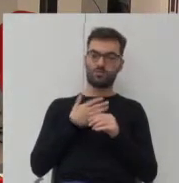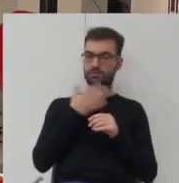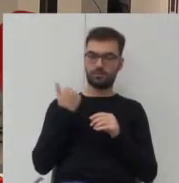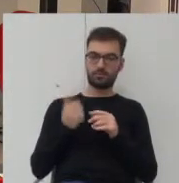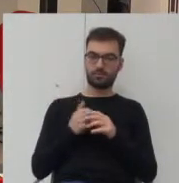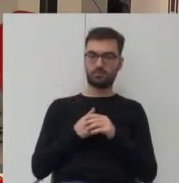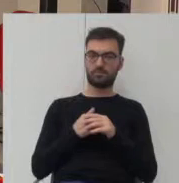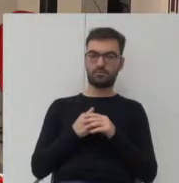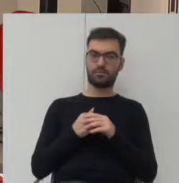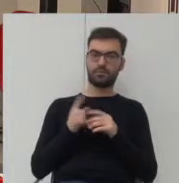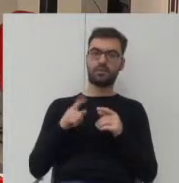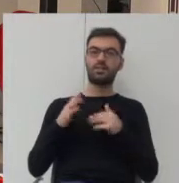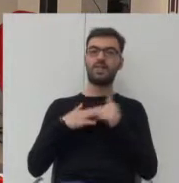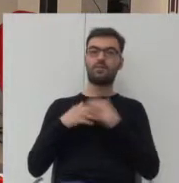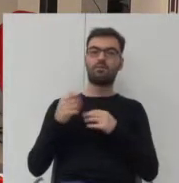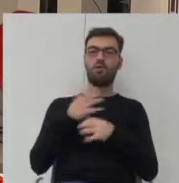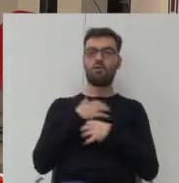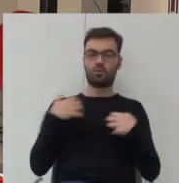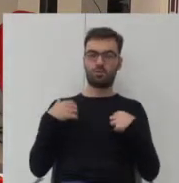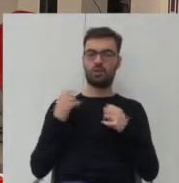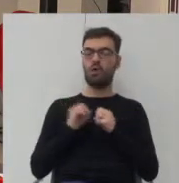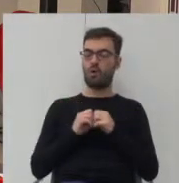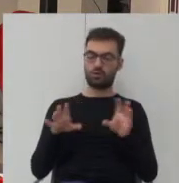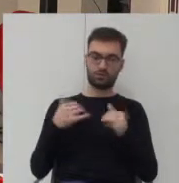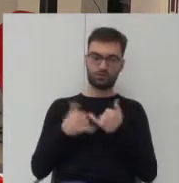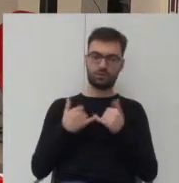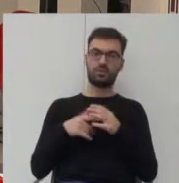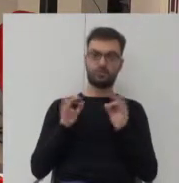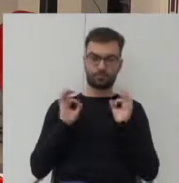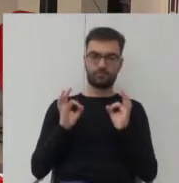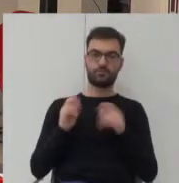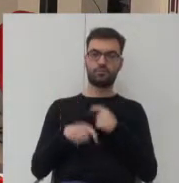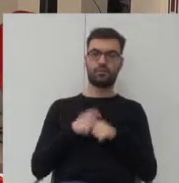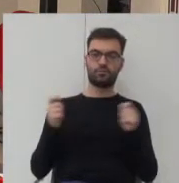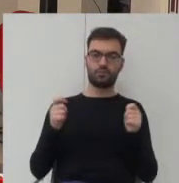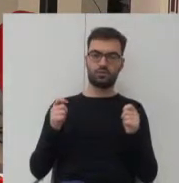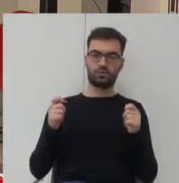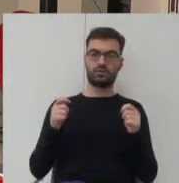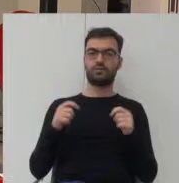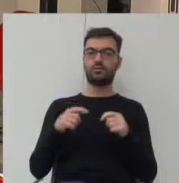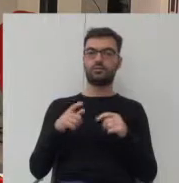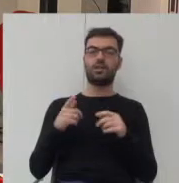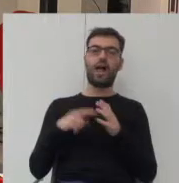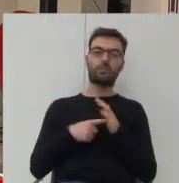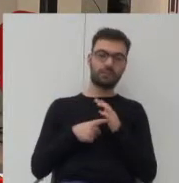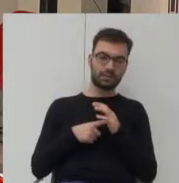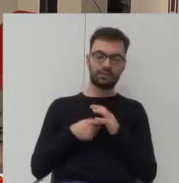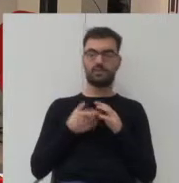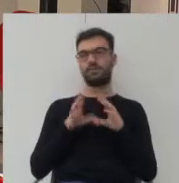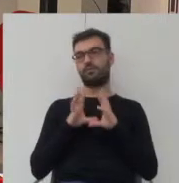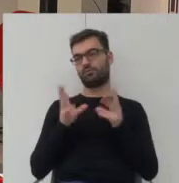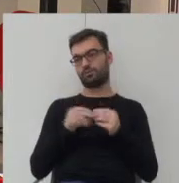zabudową gospodarczą oczywiście jeżeli to jest prawidłowo rozwiązane na gruncie tym administracyjnym i całej organizacji tej